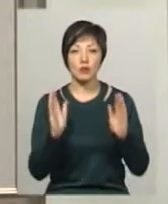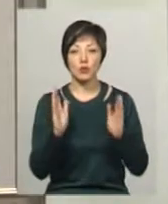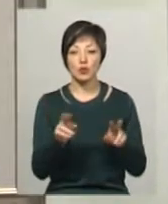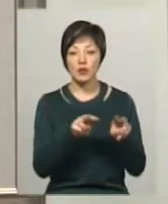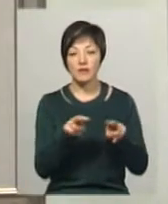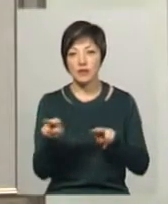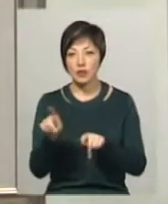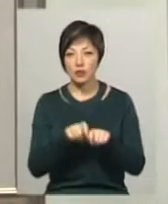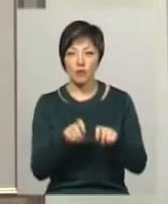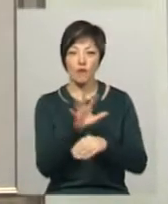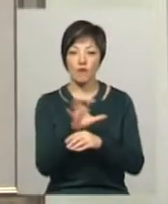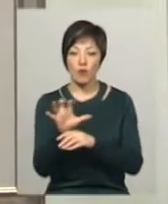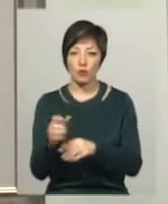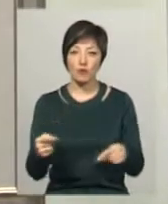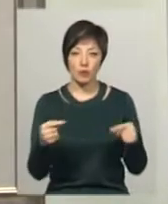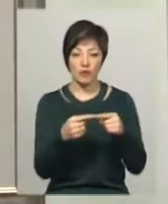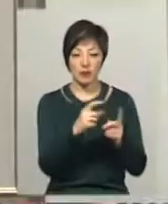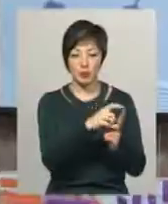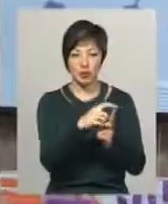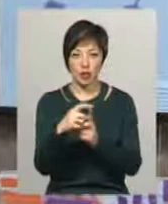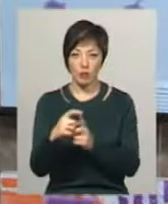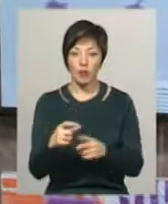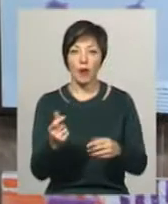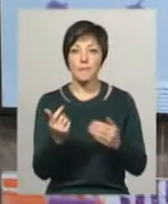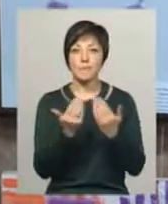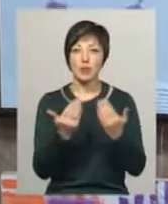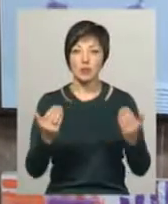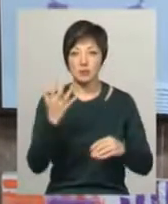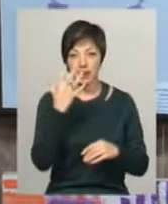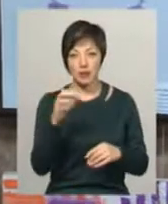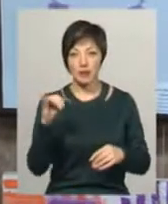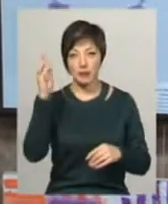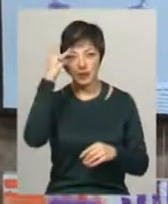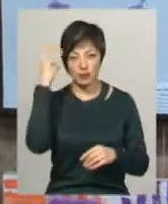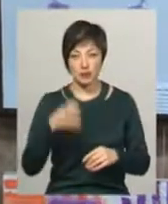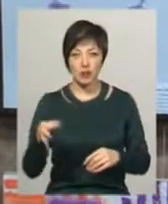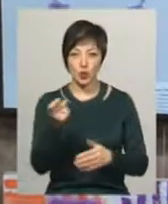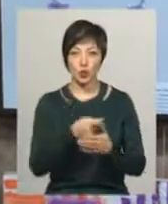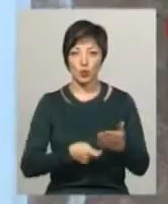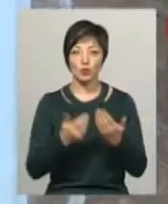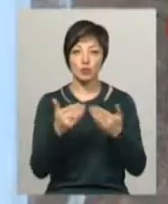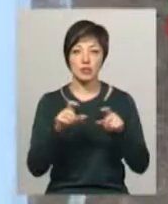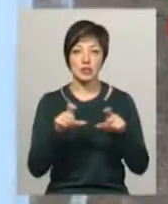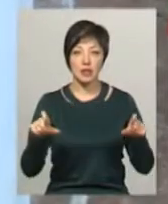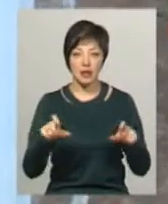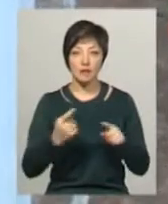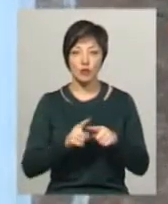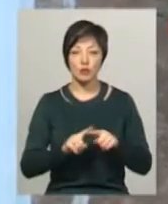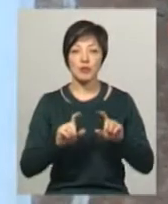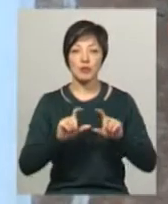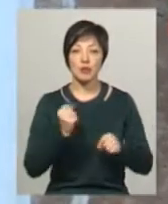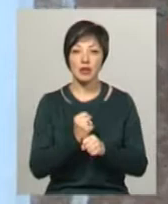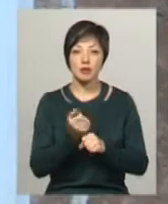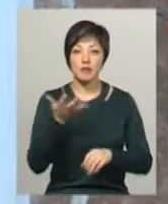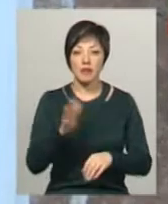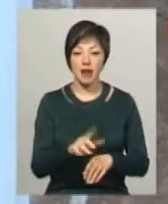відслідковувати світлини із відповідним хештегом – музеум селфі та Хмельницький обласний художній музей. У мистецькому закладі діє